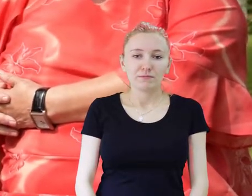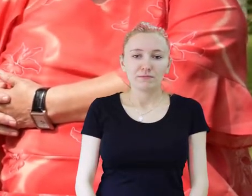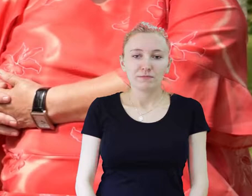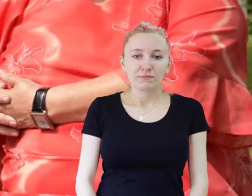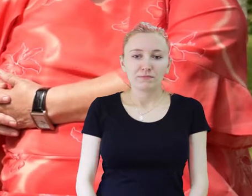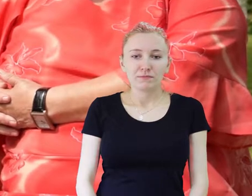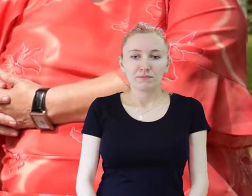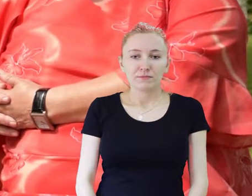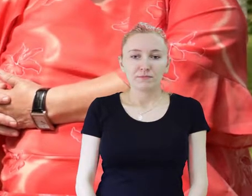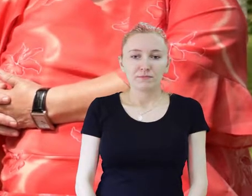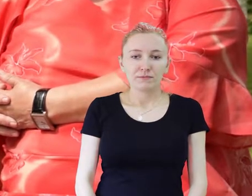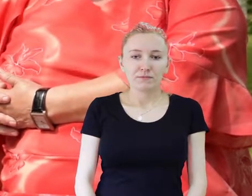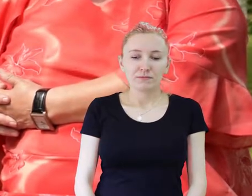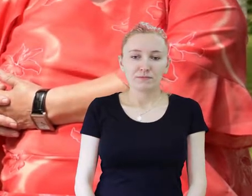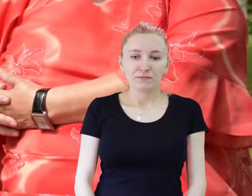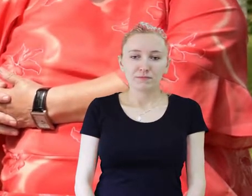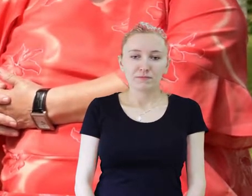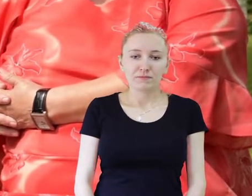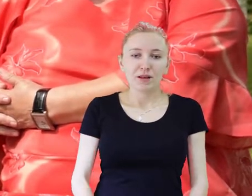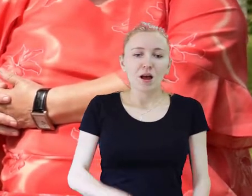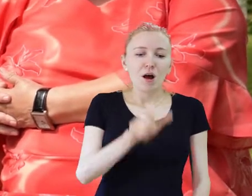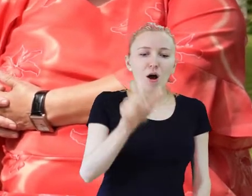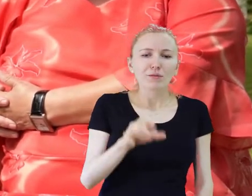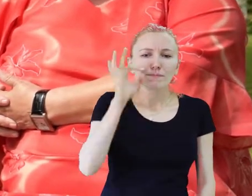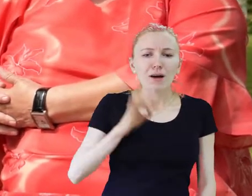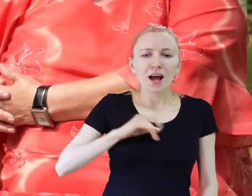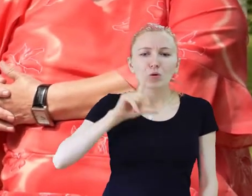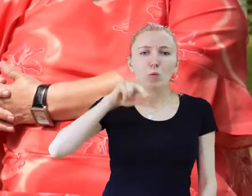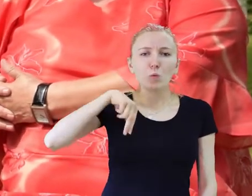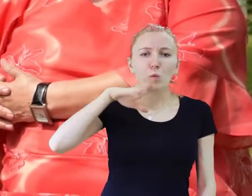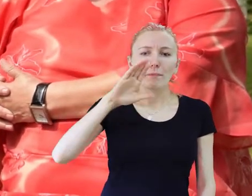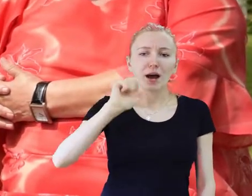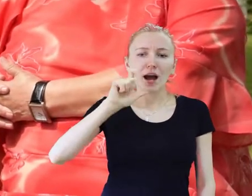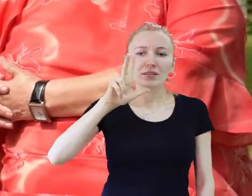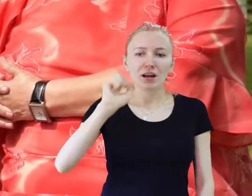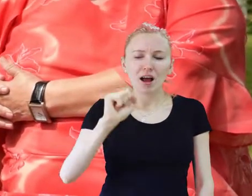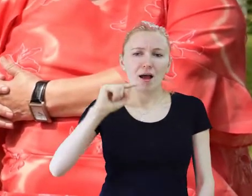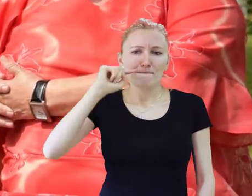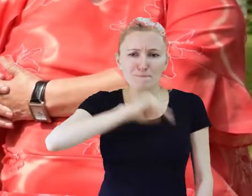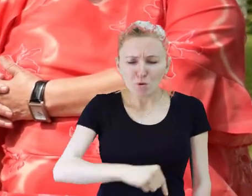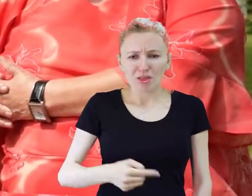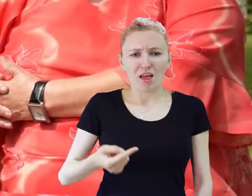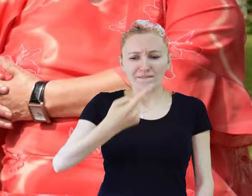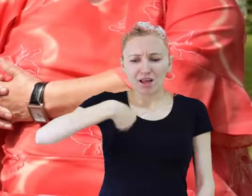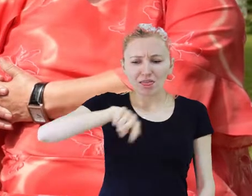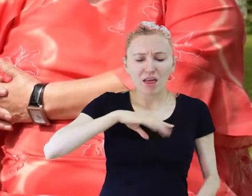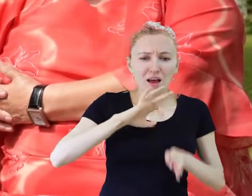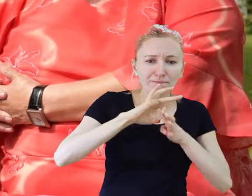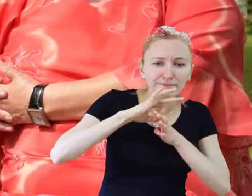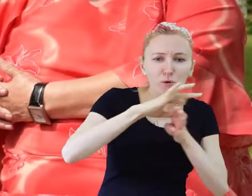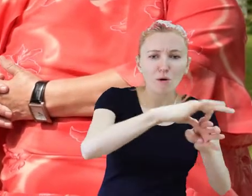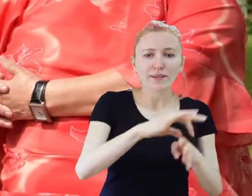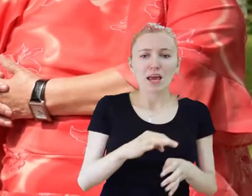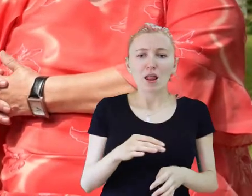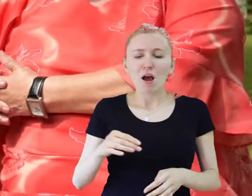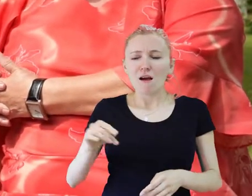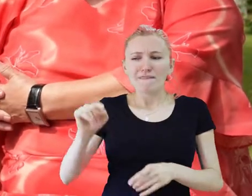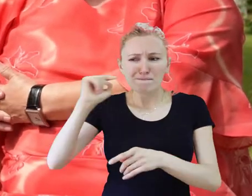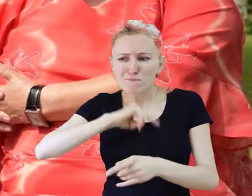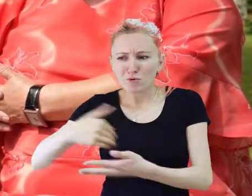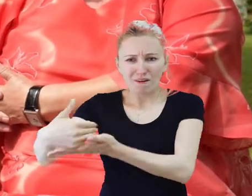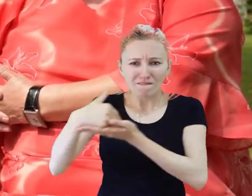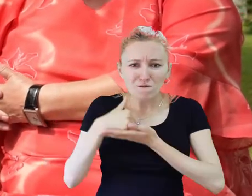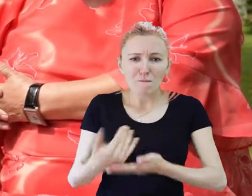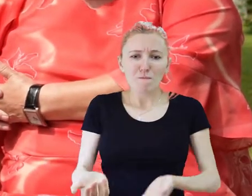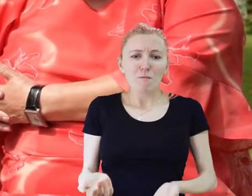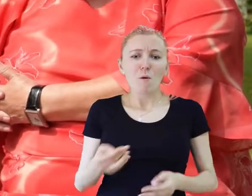sytuacja, prawda? podejście. Na pewno Pani Ingelska potrafiła to kierować nami. Potrafiła nam pomóc.